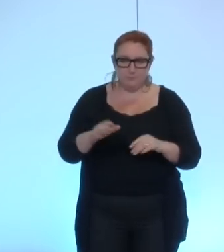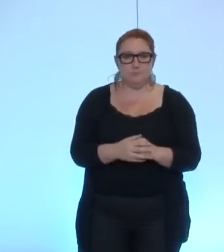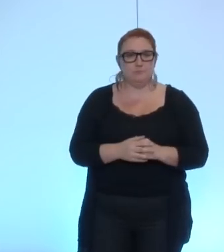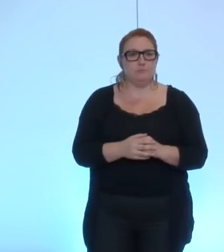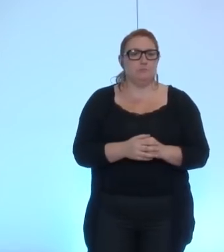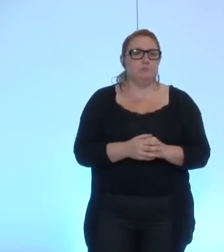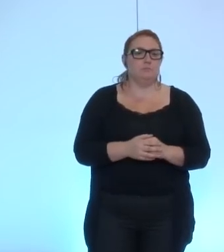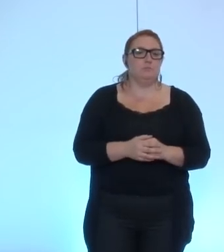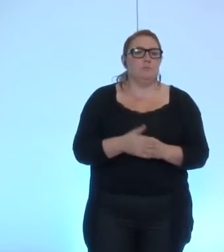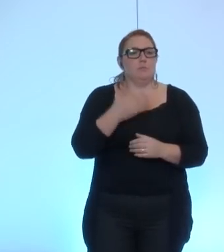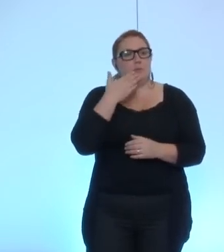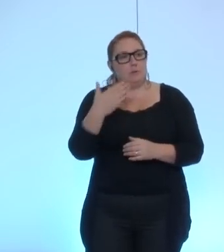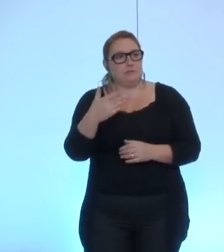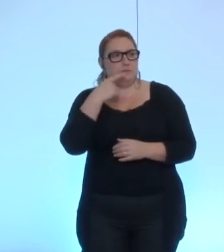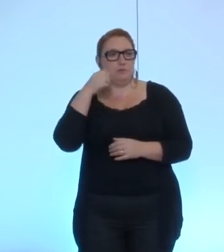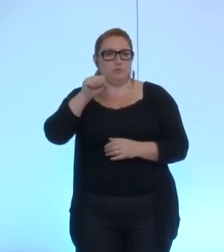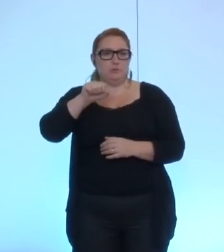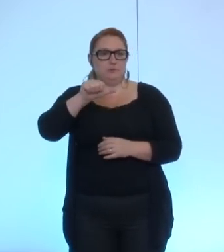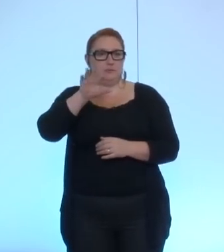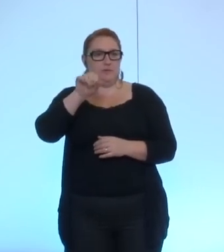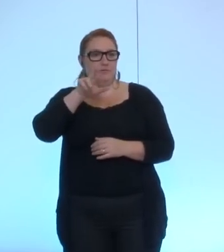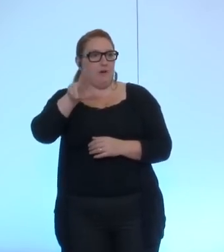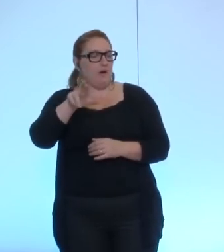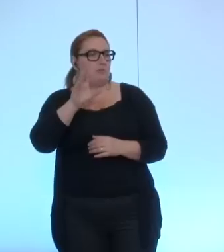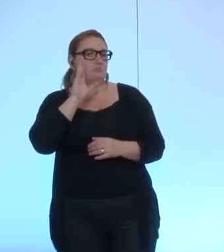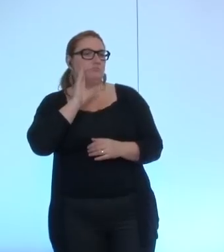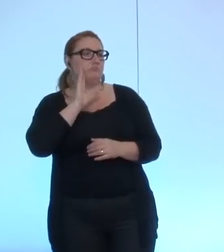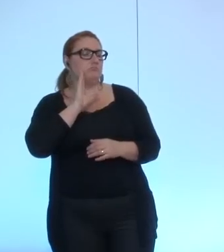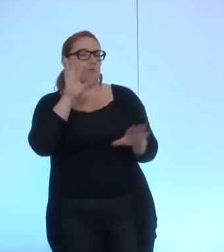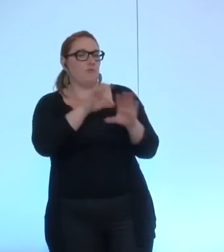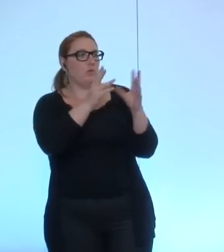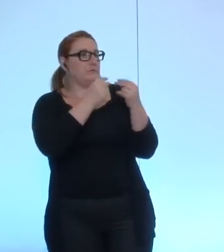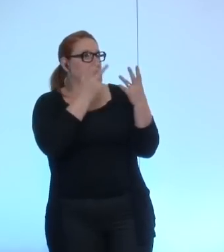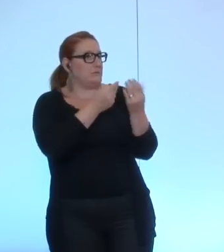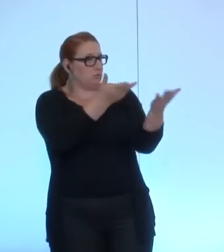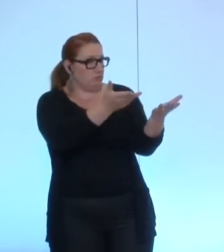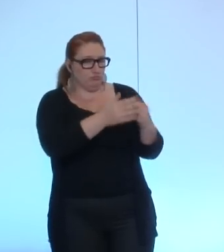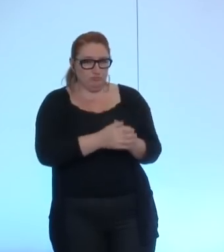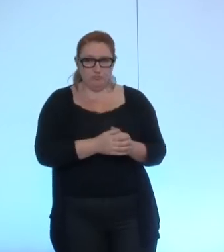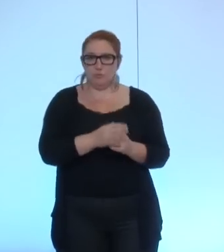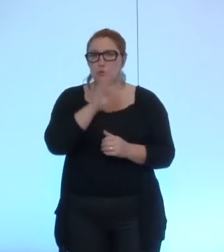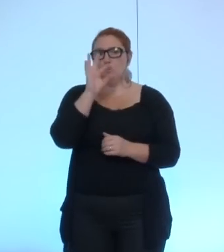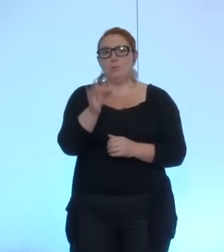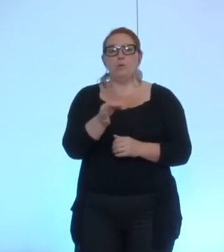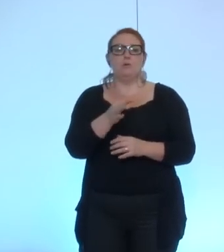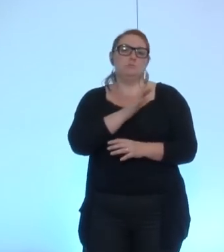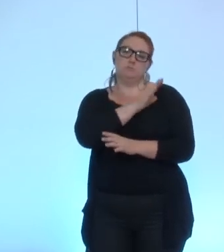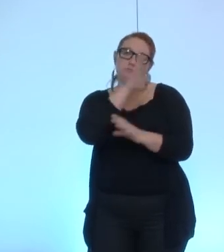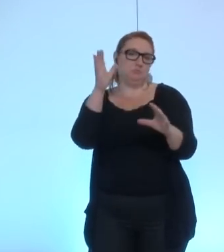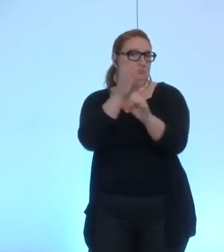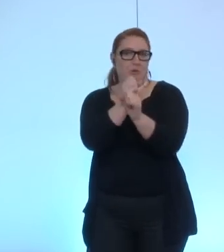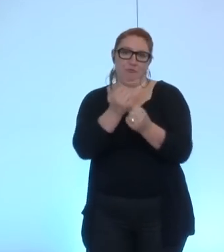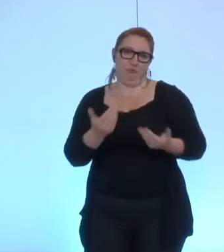je vous remercie monsieur Safar pour une explication de vote oui je serai bref je pense d'abord